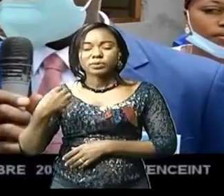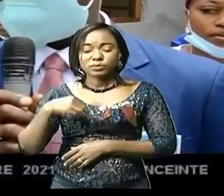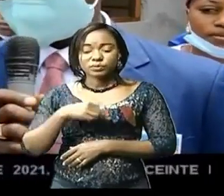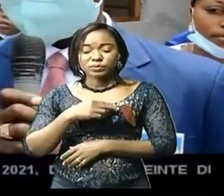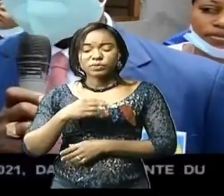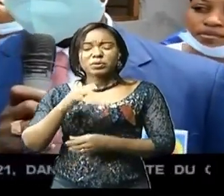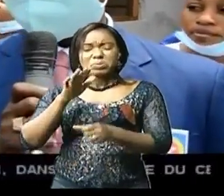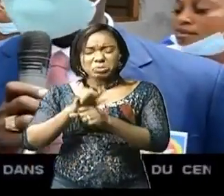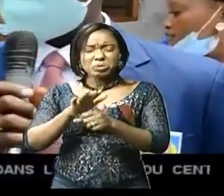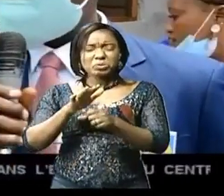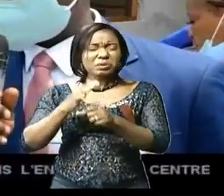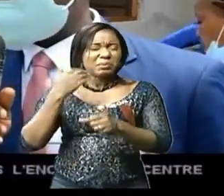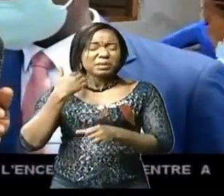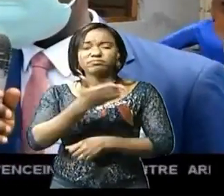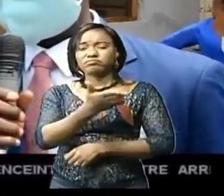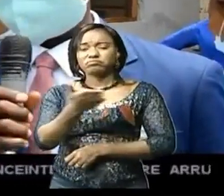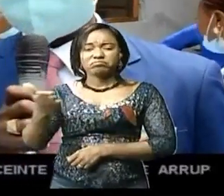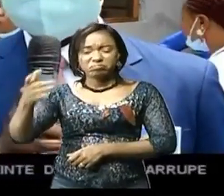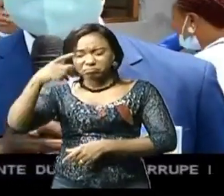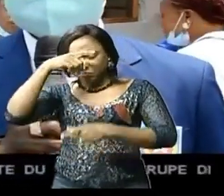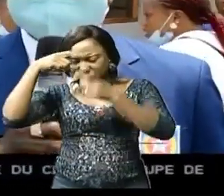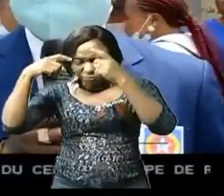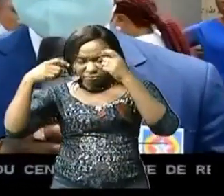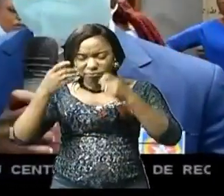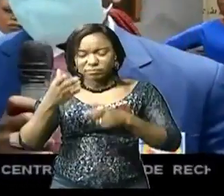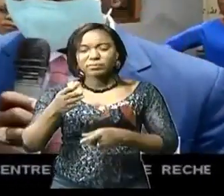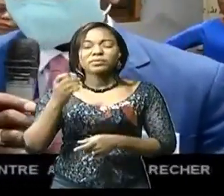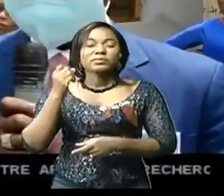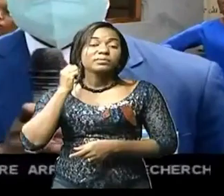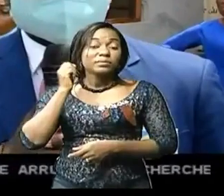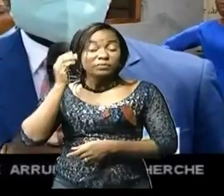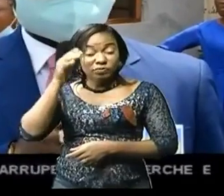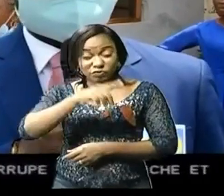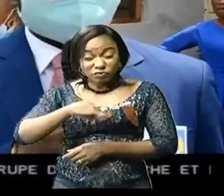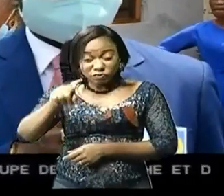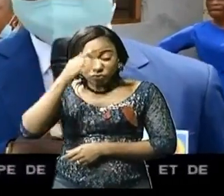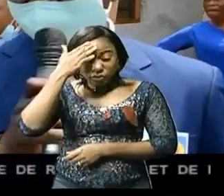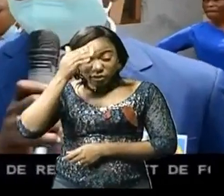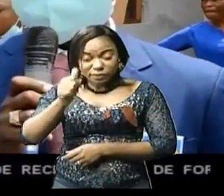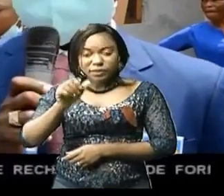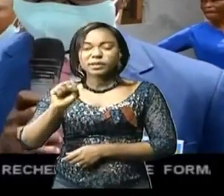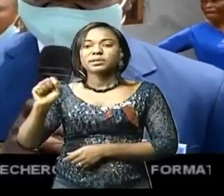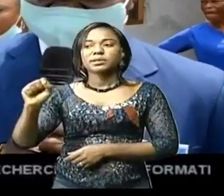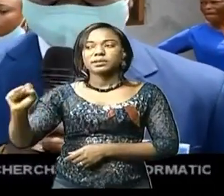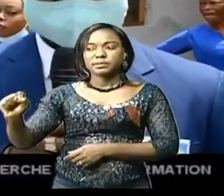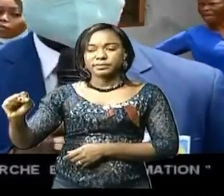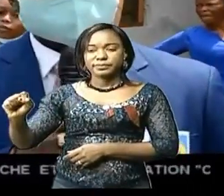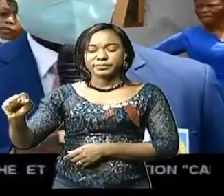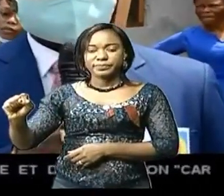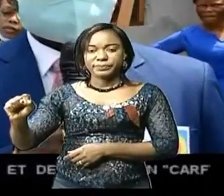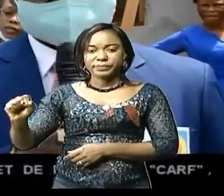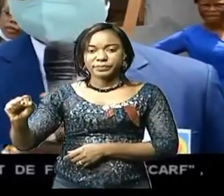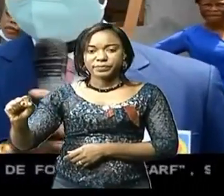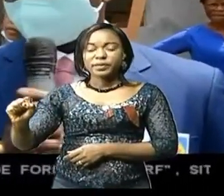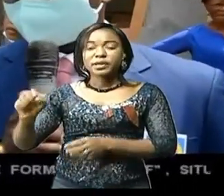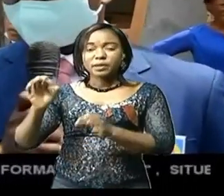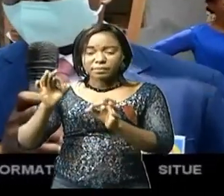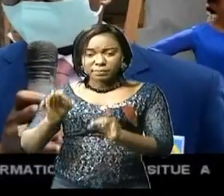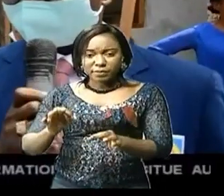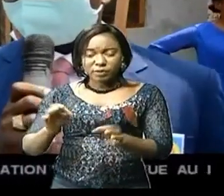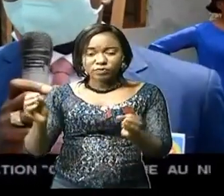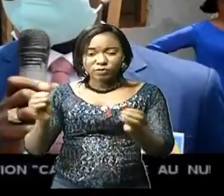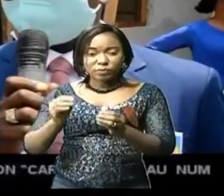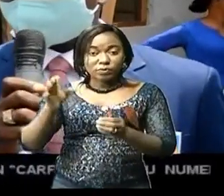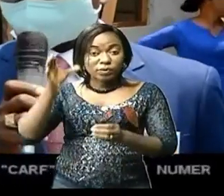de patients qui souffrent de la maladie connue par tout le monde comme maladie de SS. La Corée du Sud